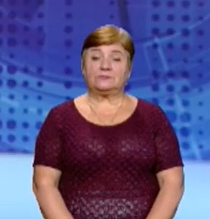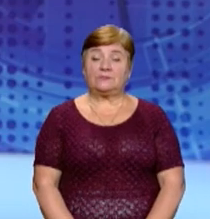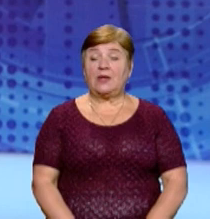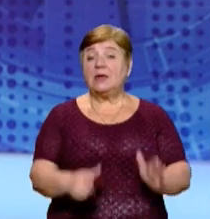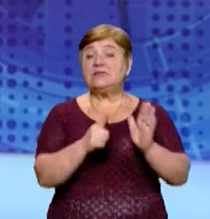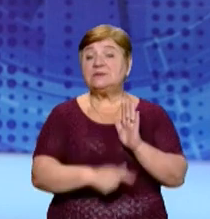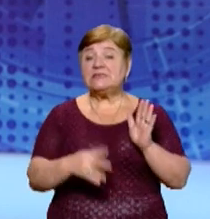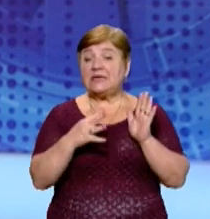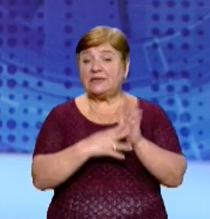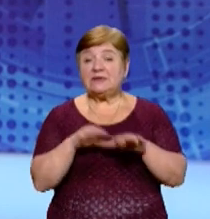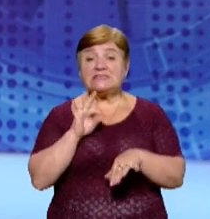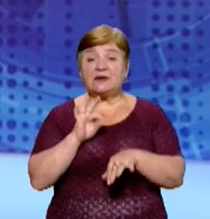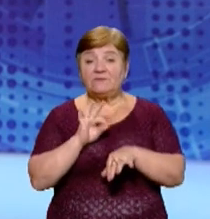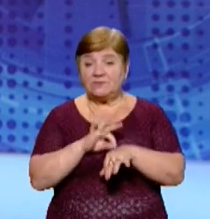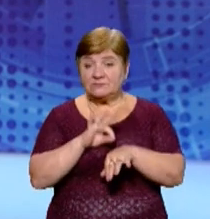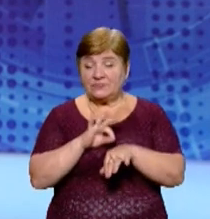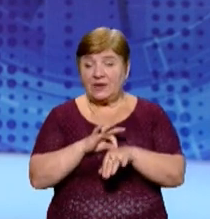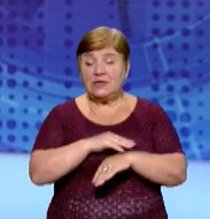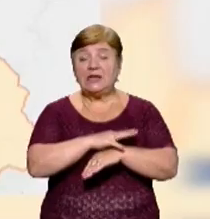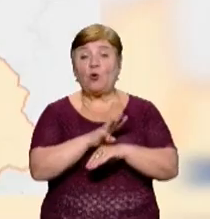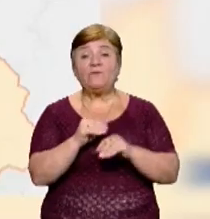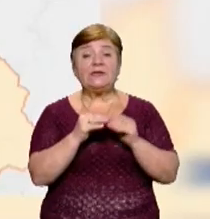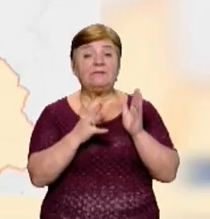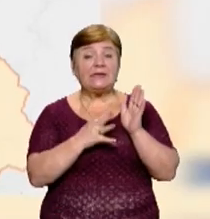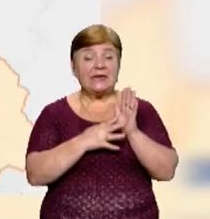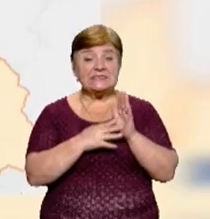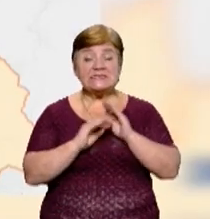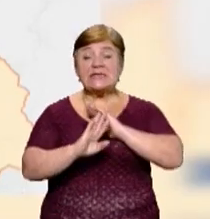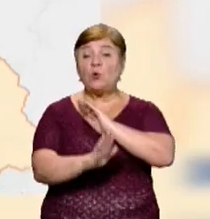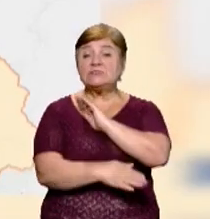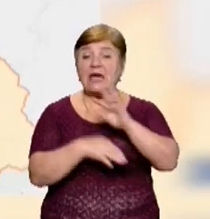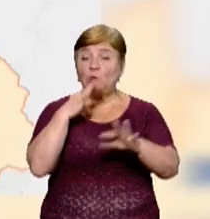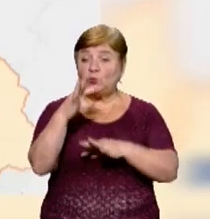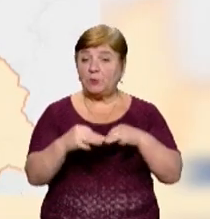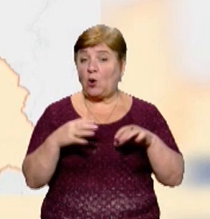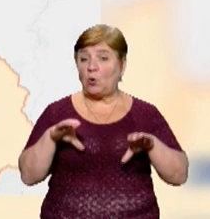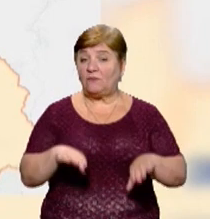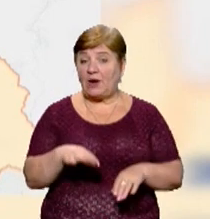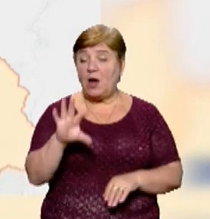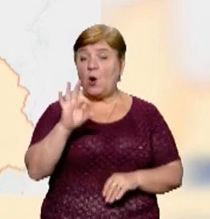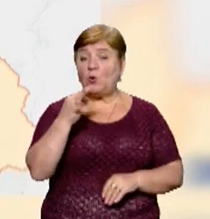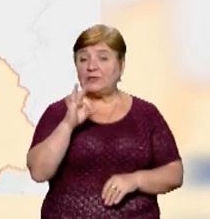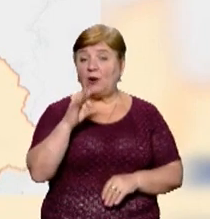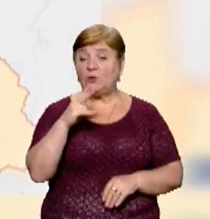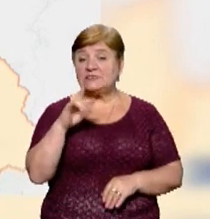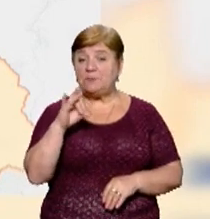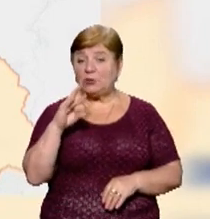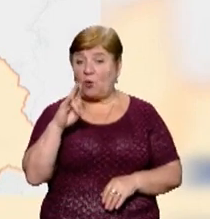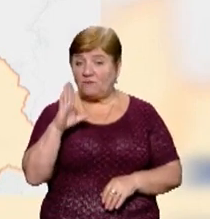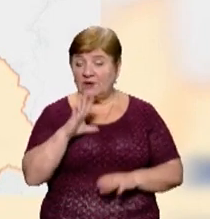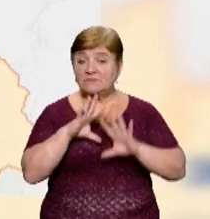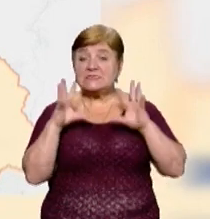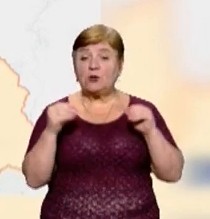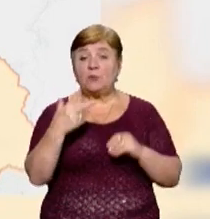79 закарпатців занедужили на ковід-19 за останню добу. Про це повідомив голова ОДА Олексій Петров. Загалом на